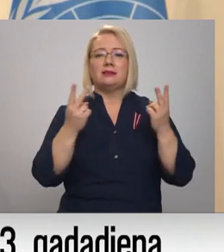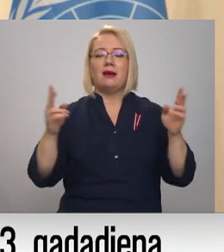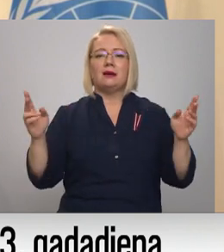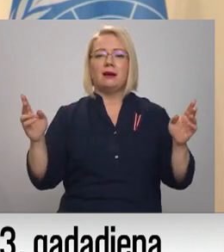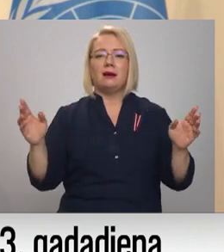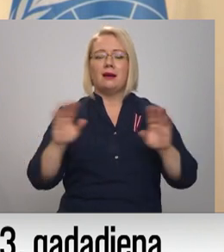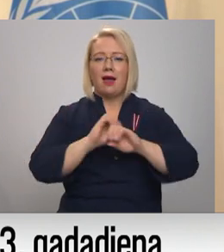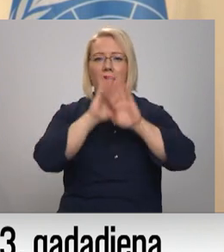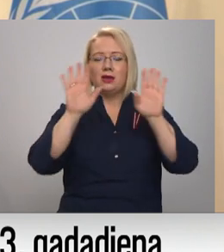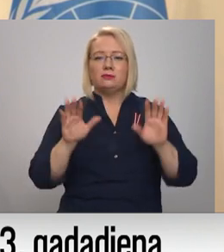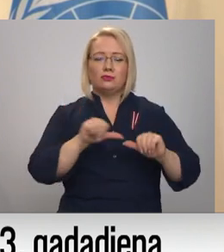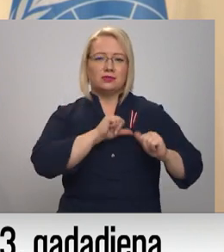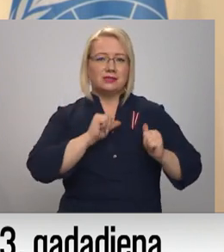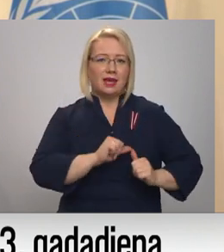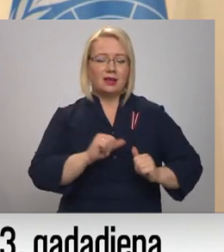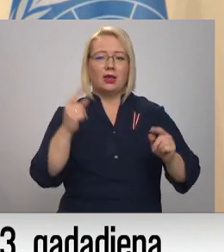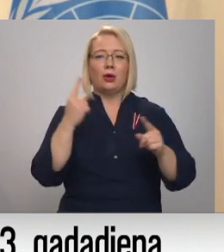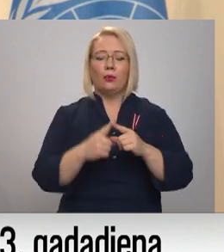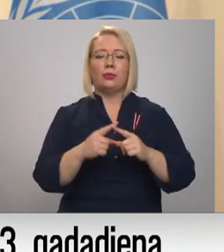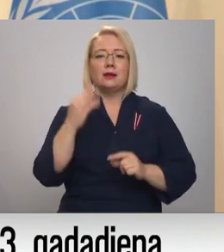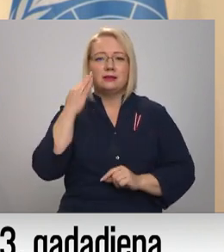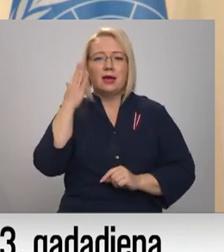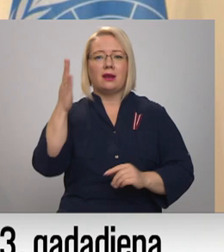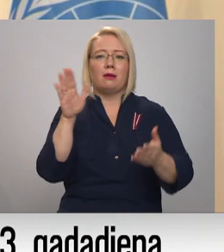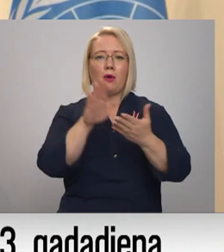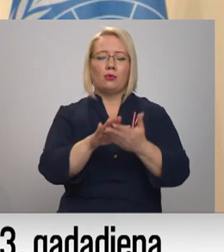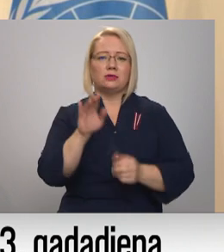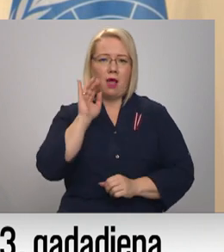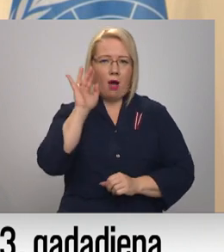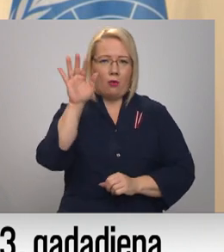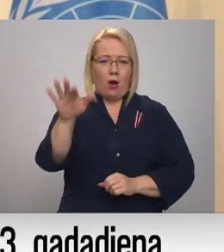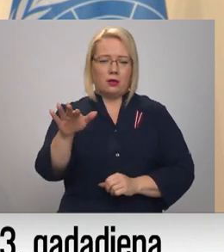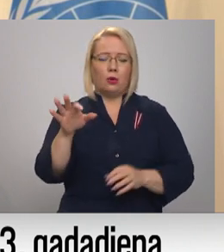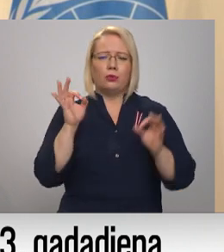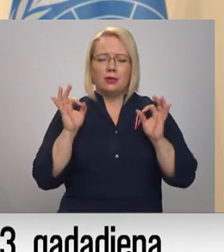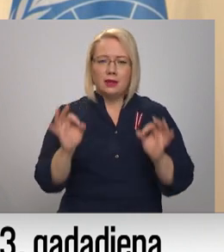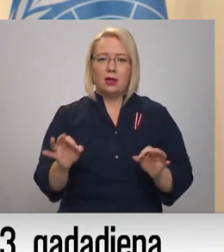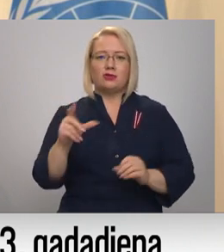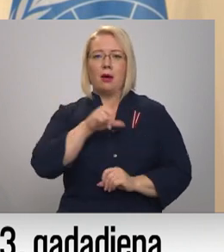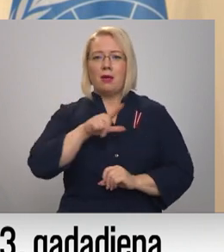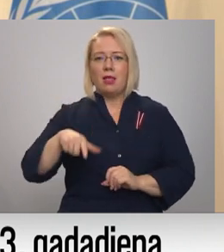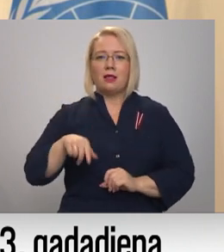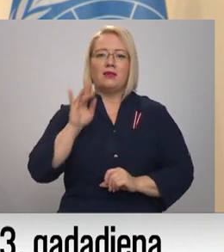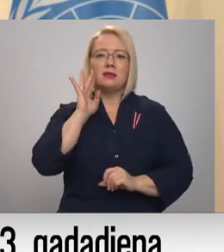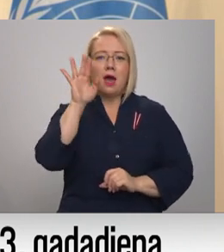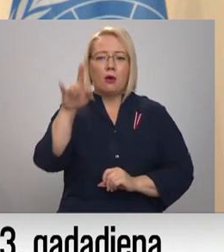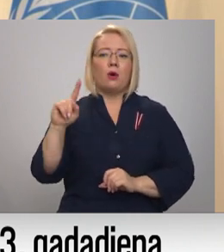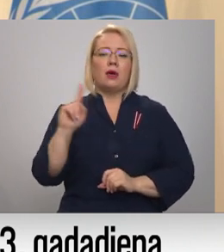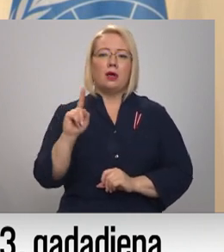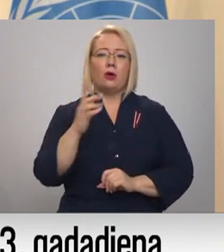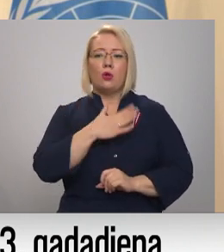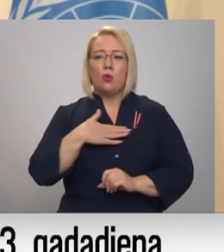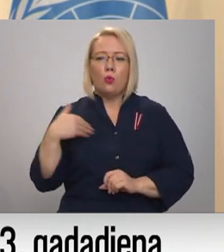sirdi un cerība uz nākotnē. Tiešām Latvijas nākotnes ir ļoti